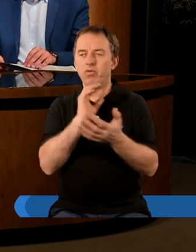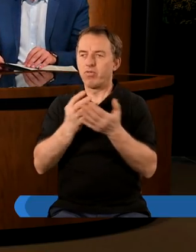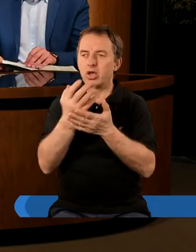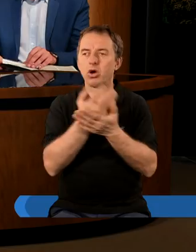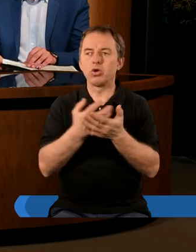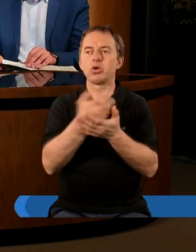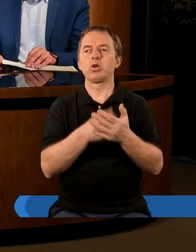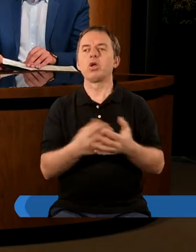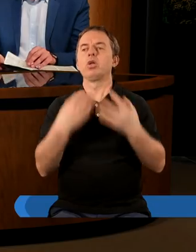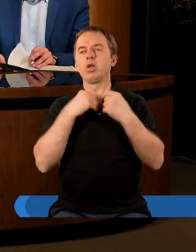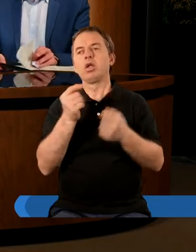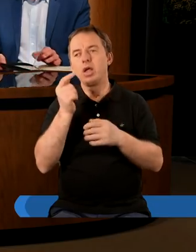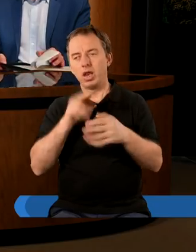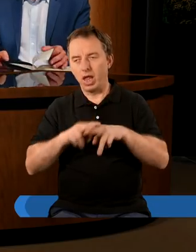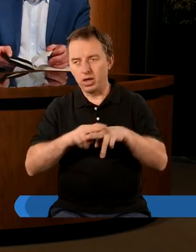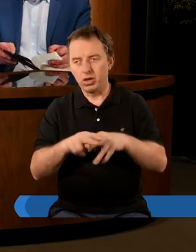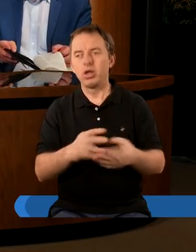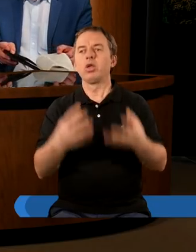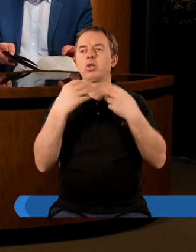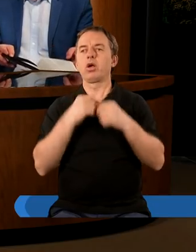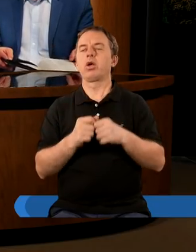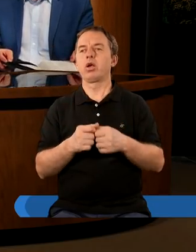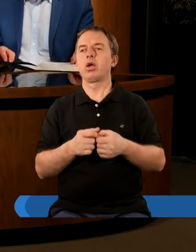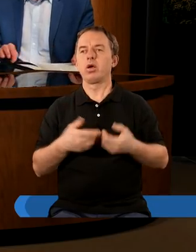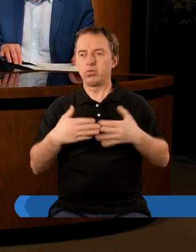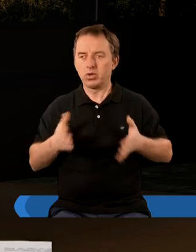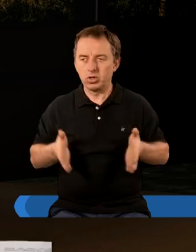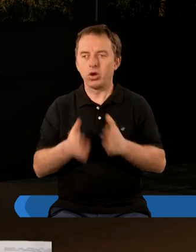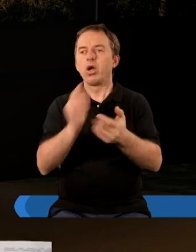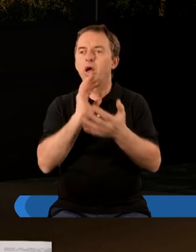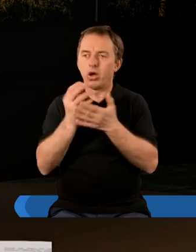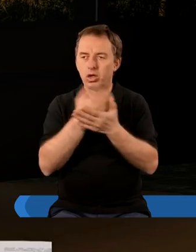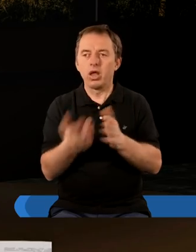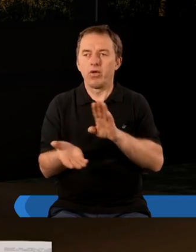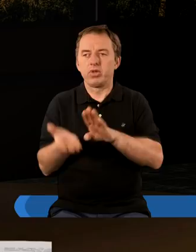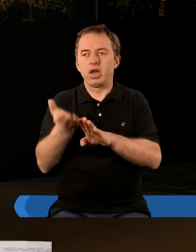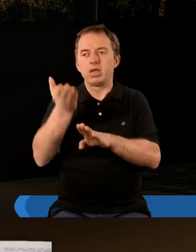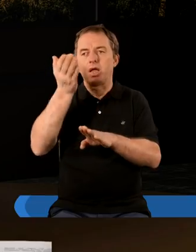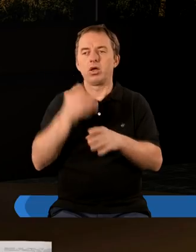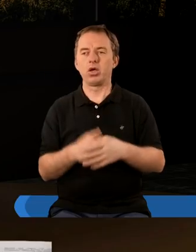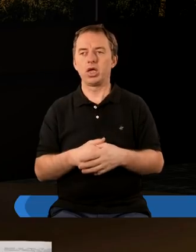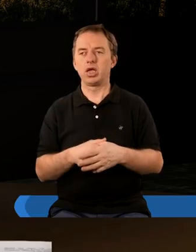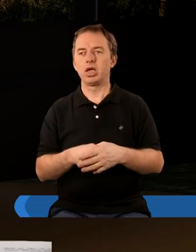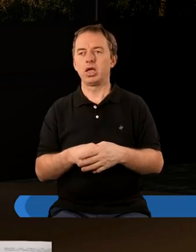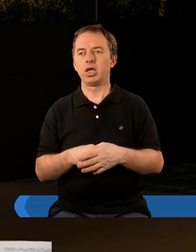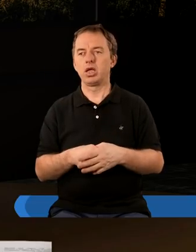wykorzystują dostają narzędzia dostają drogę i z tego korzystają i wzrastają